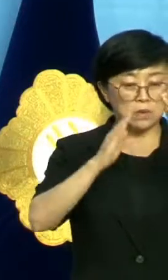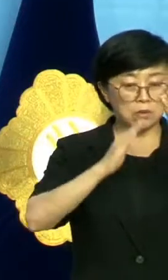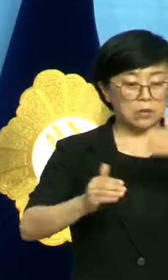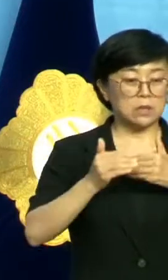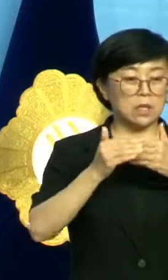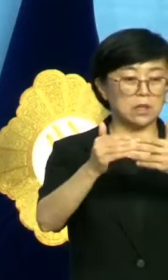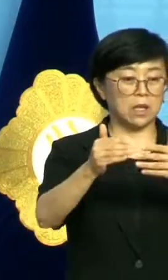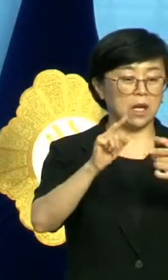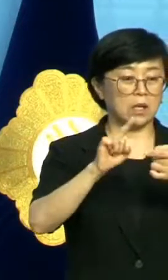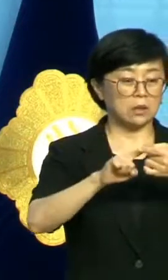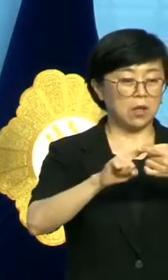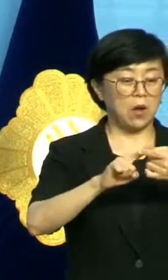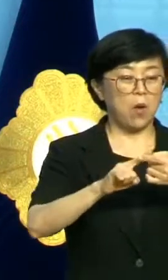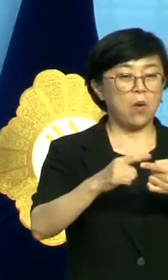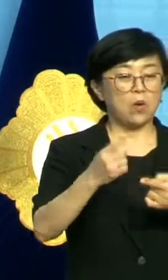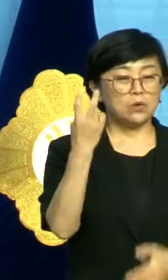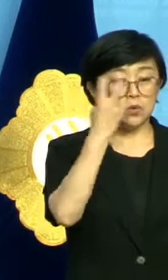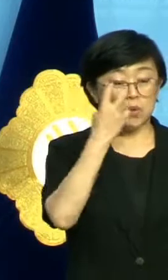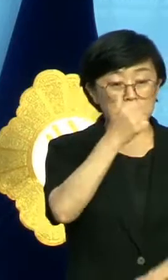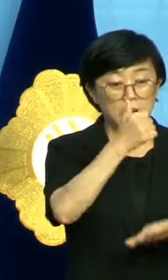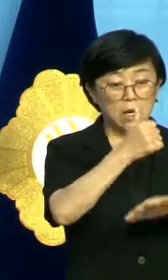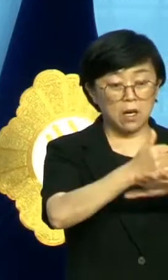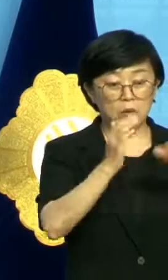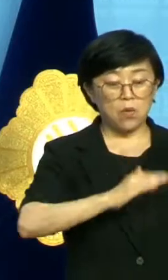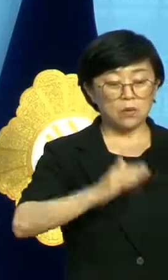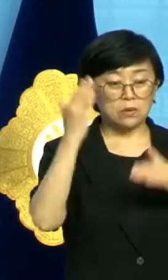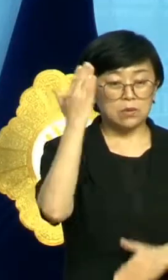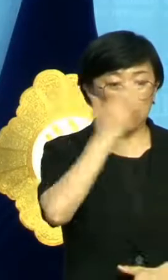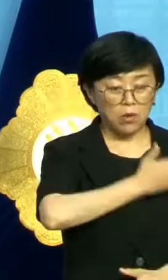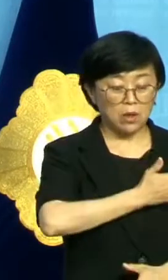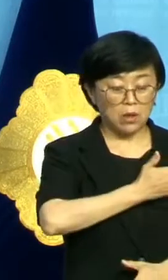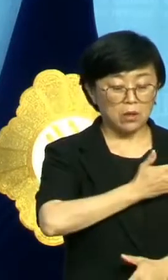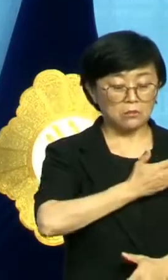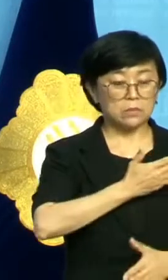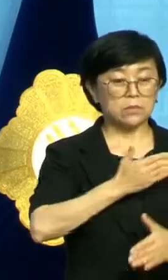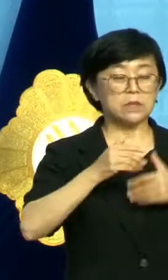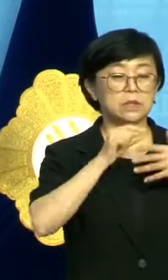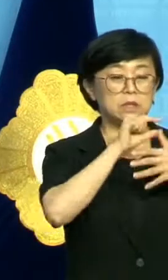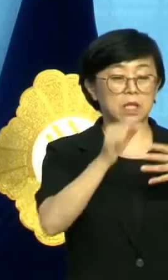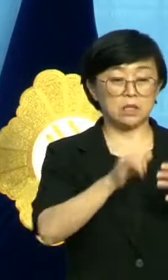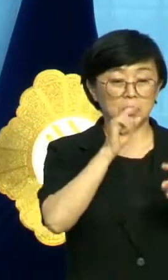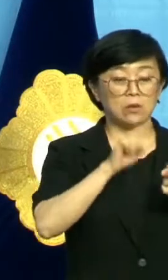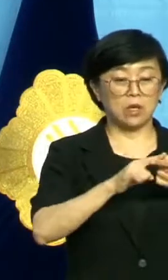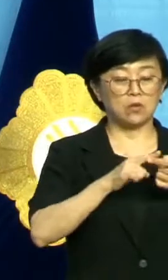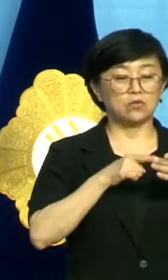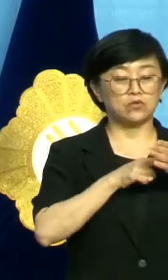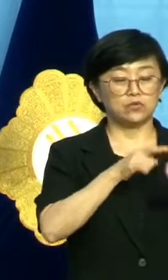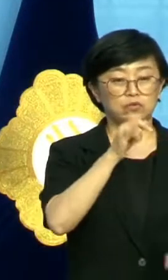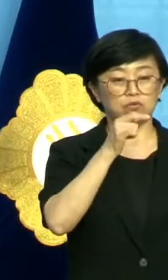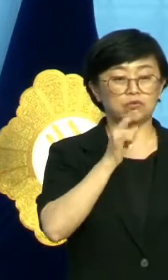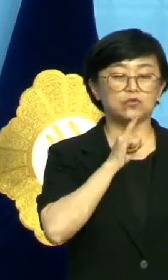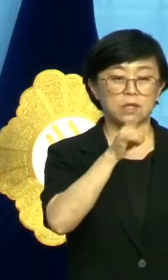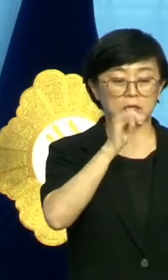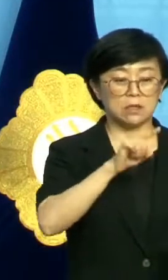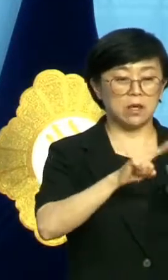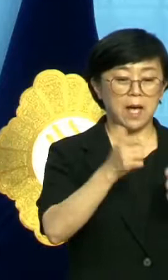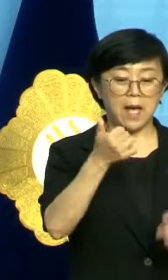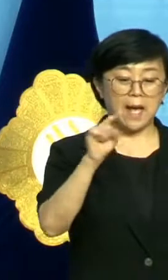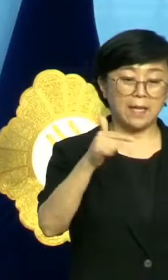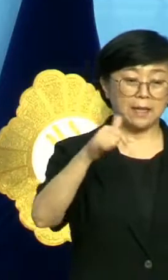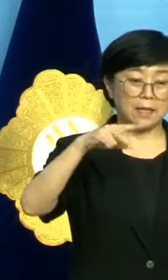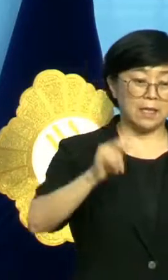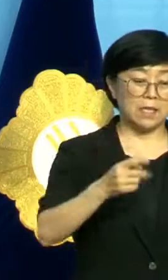한국능률협회의 표본조사가 공정하게 진행되었다고 주장했다. 하지만 여론조사기관인 한길 리서치가